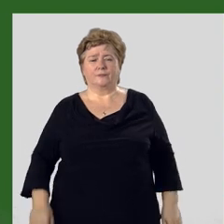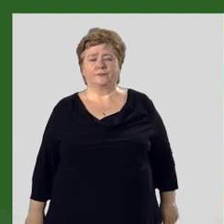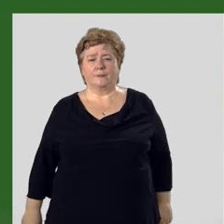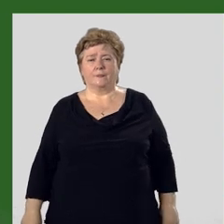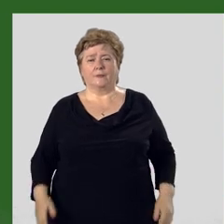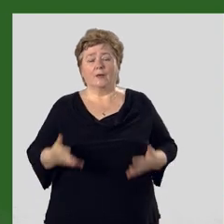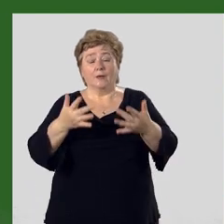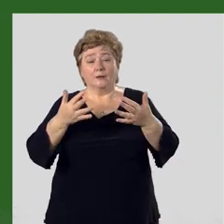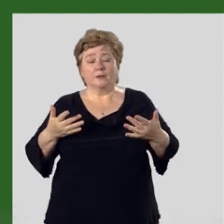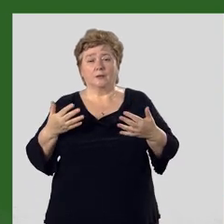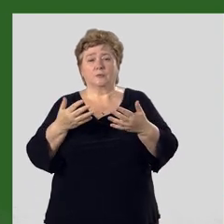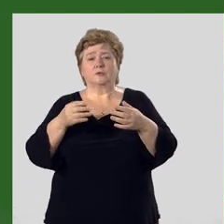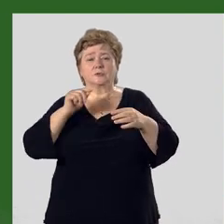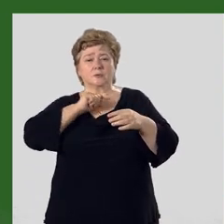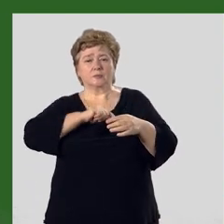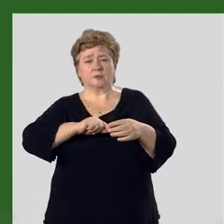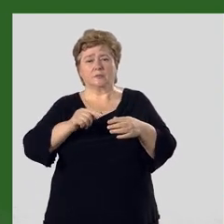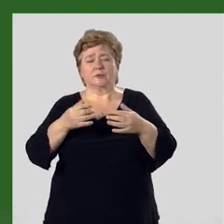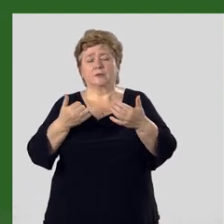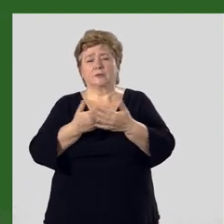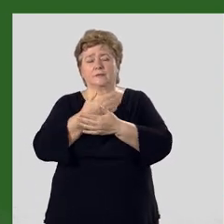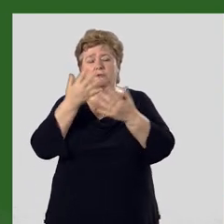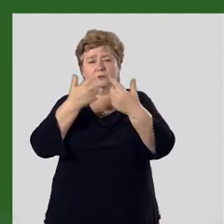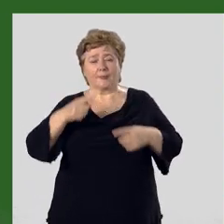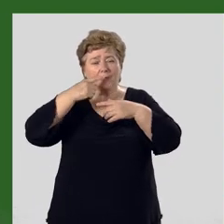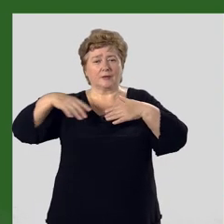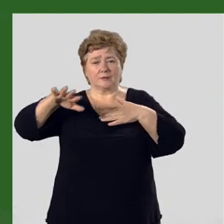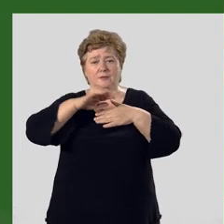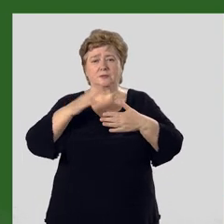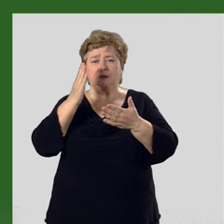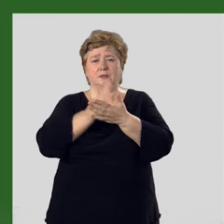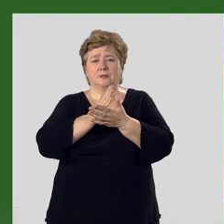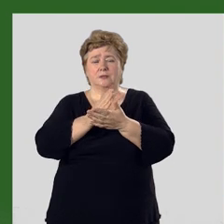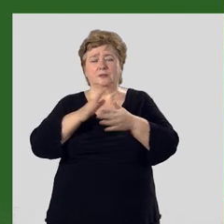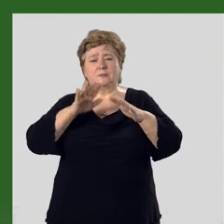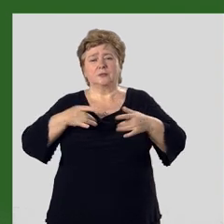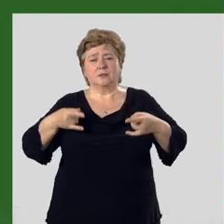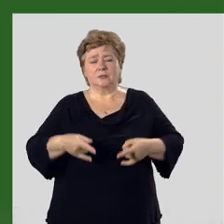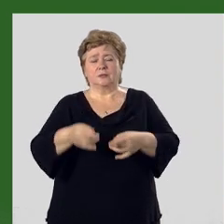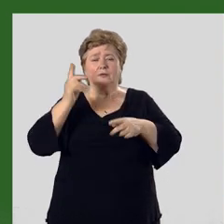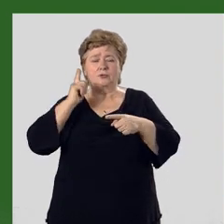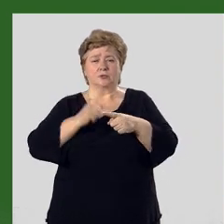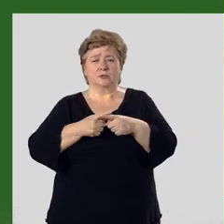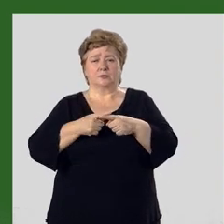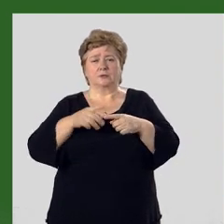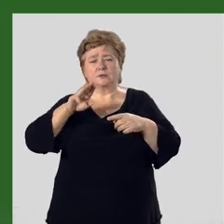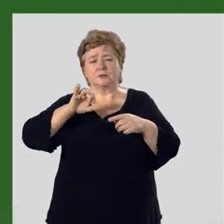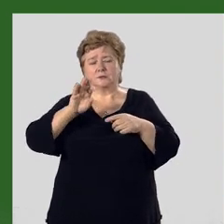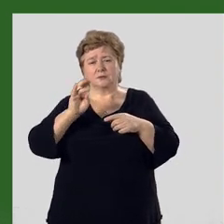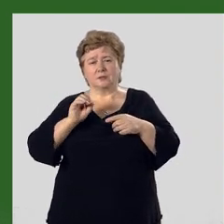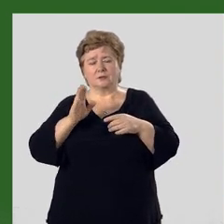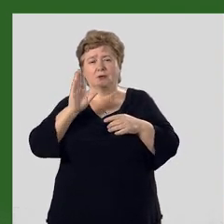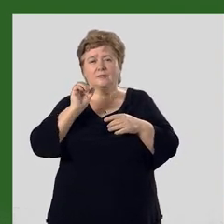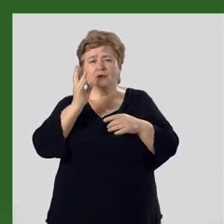Требуется применение новейшей технологии. В Кыргызстане имеются месторождения железа, титана,